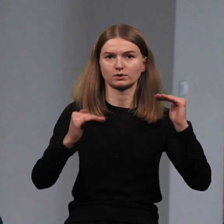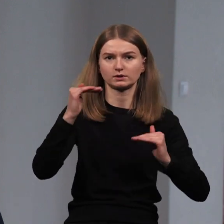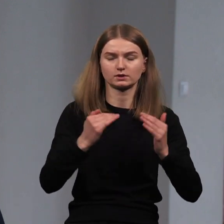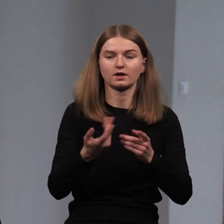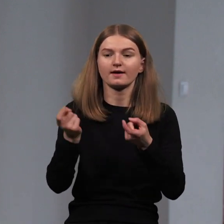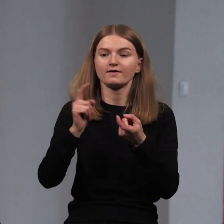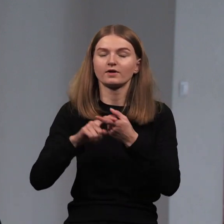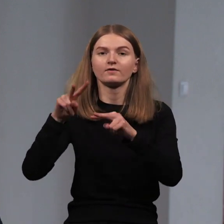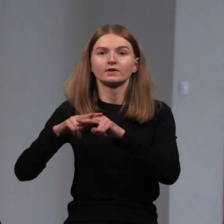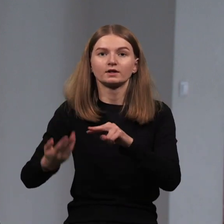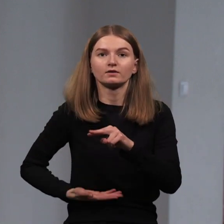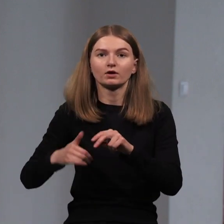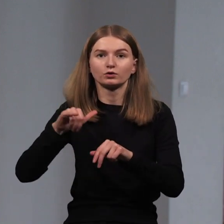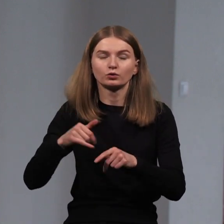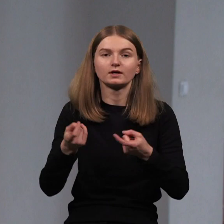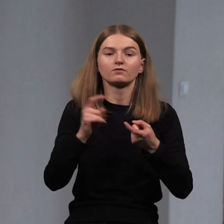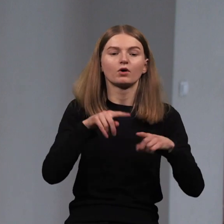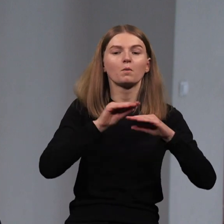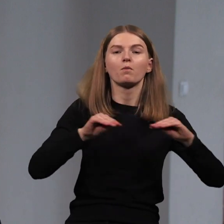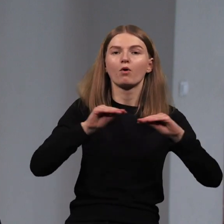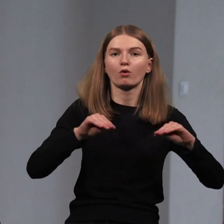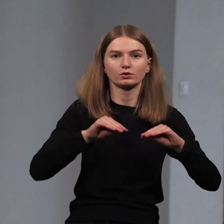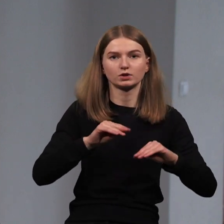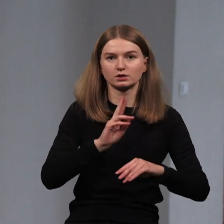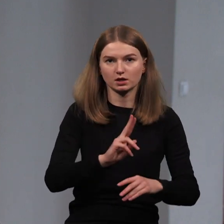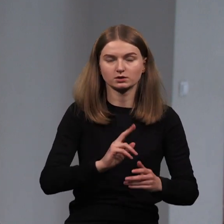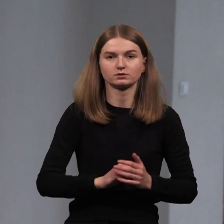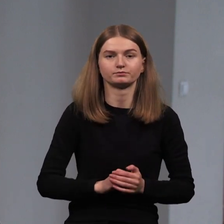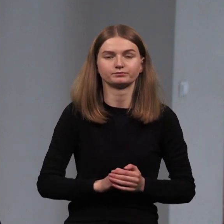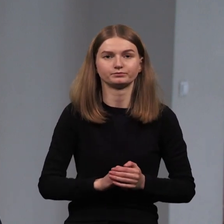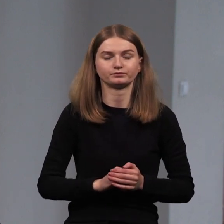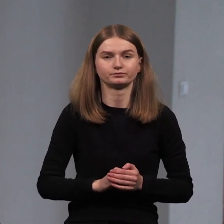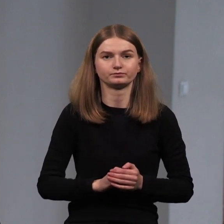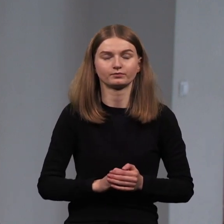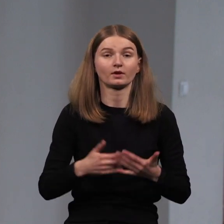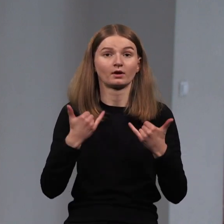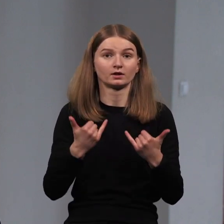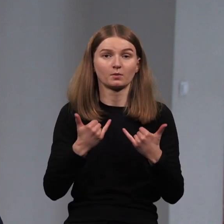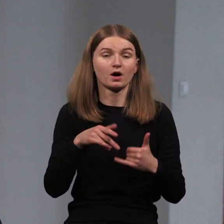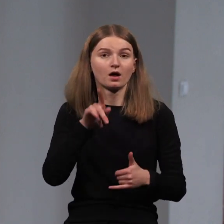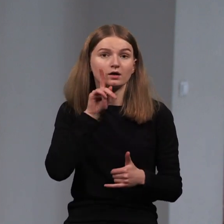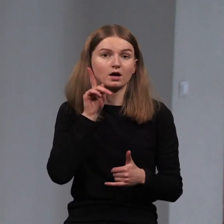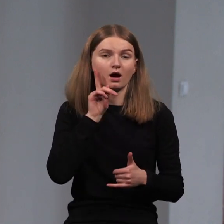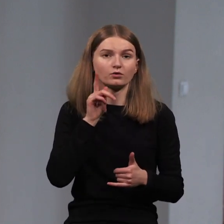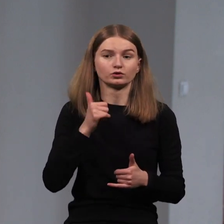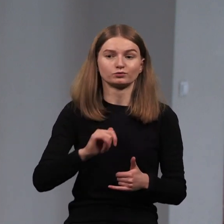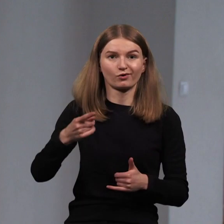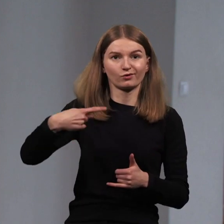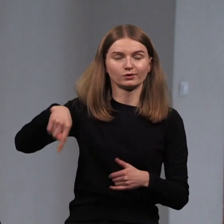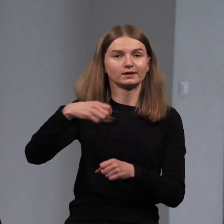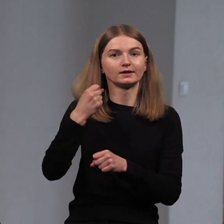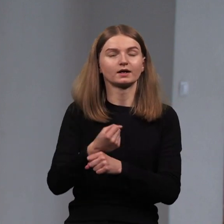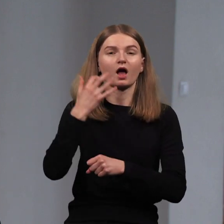gyvena ir kokie mokytojai jiems dėsto pilietiškumo ūkdymą. Problema yra taip pat ta, kad dabar jaunimui reikia ne tik teorinių